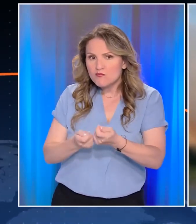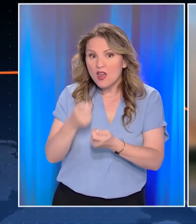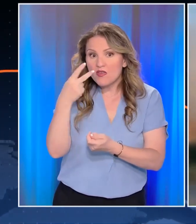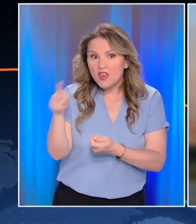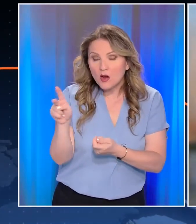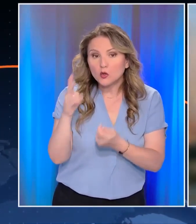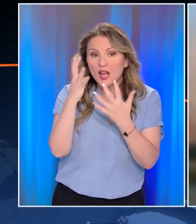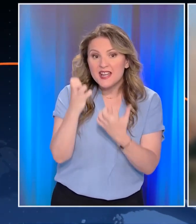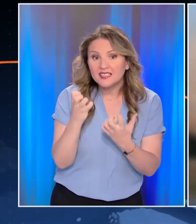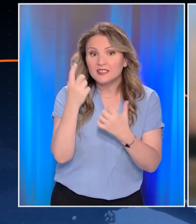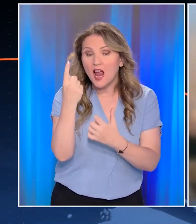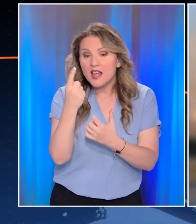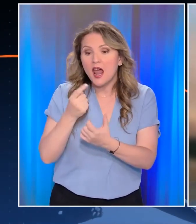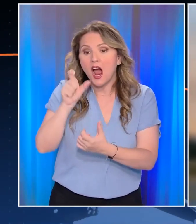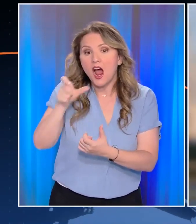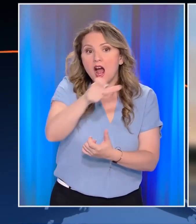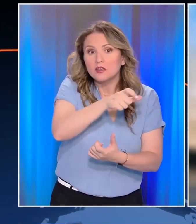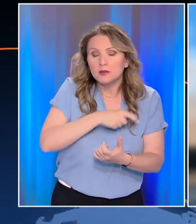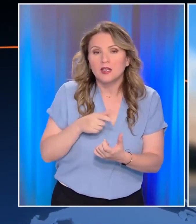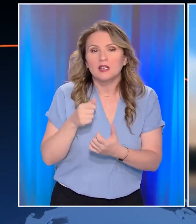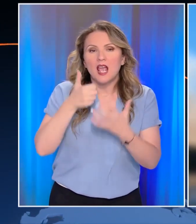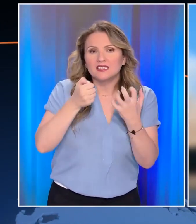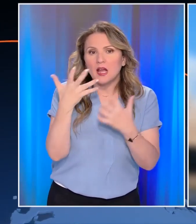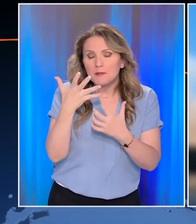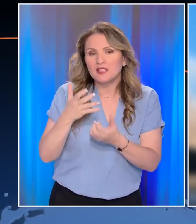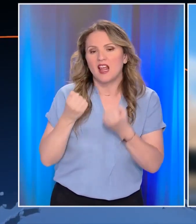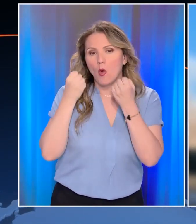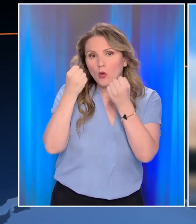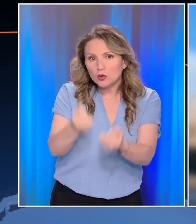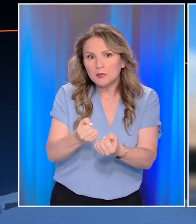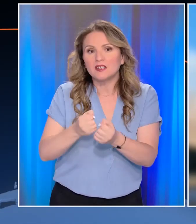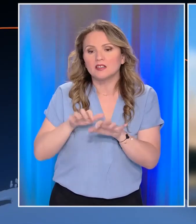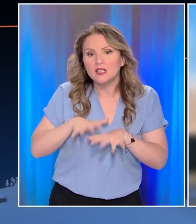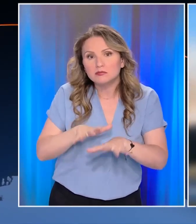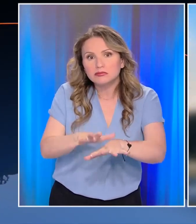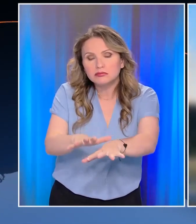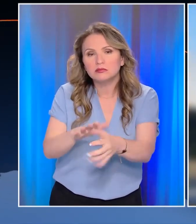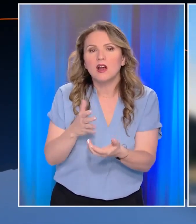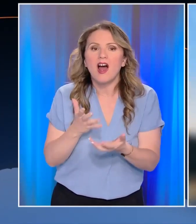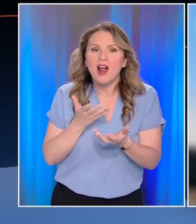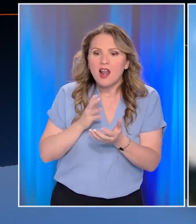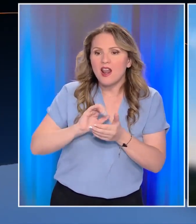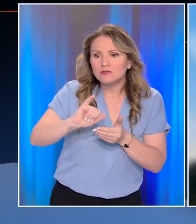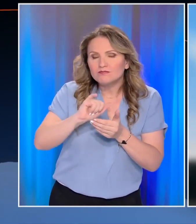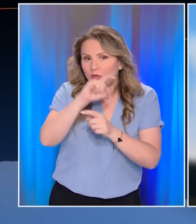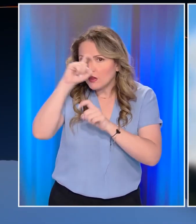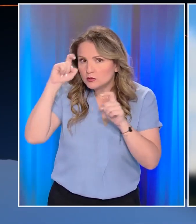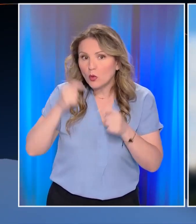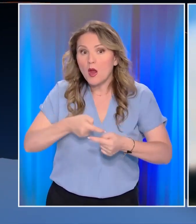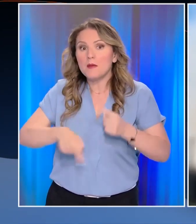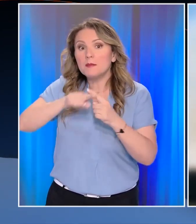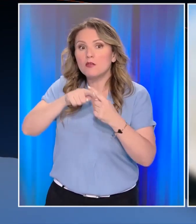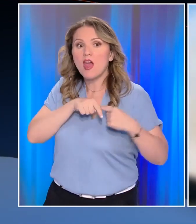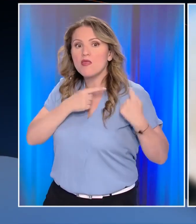291 άντρες με 65 οχήματα και 9 πεζοπορά τμήματα. Στη μάχη έχουν ρηχθεί, να σου πω, και θελοντές που και